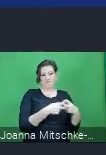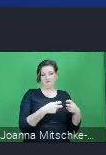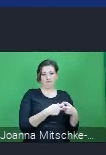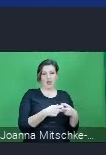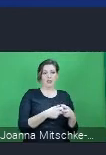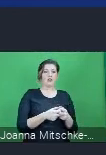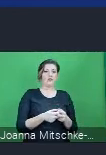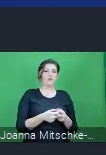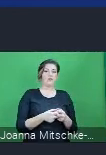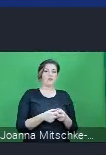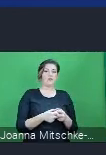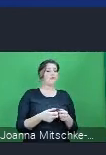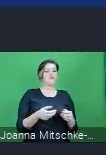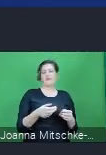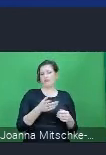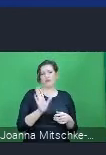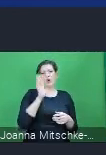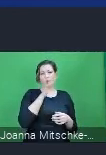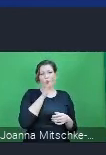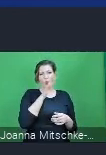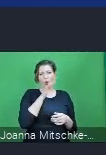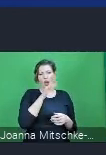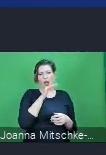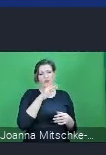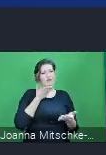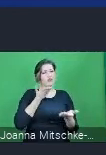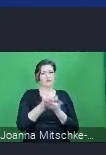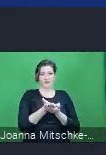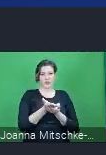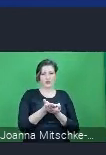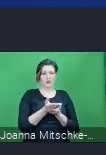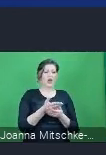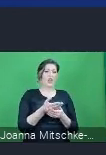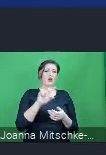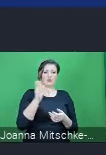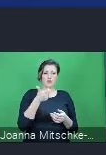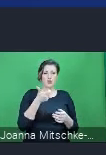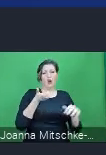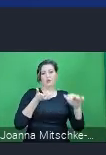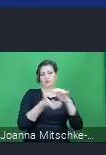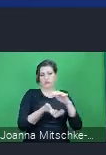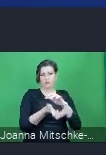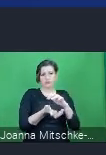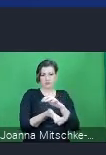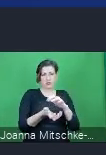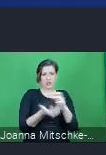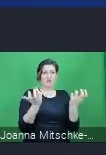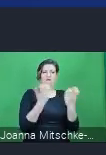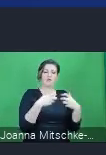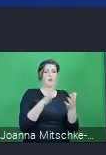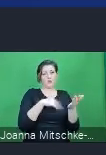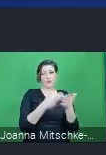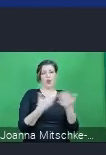tego, czym palimy i generalnie w naszym domu, ze skazaniem oczywiście na